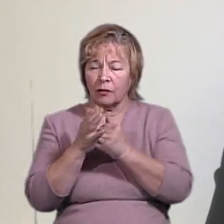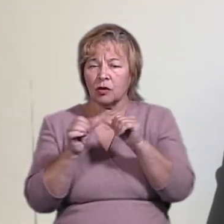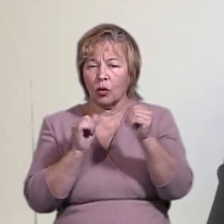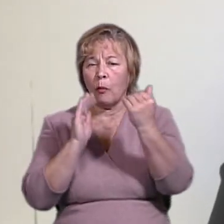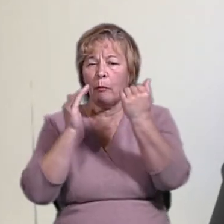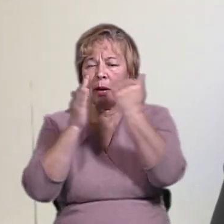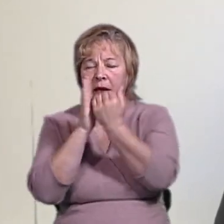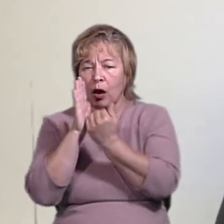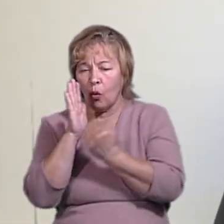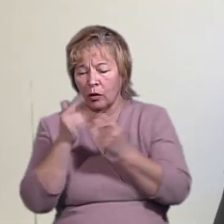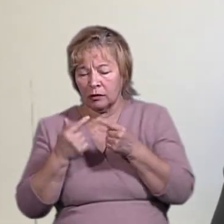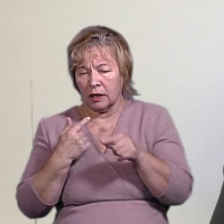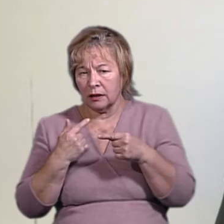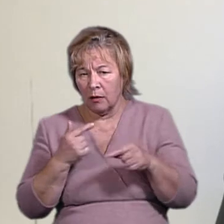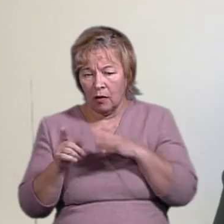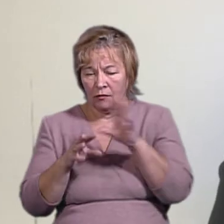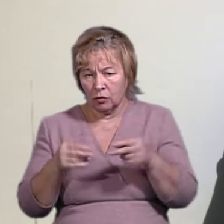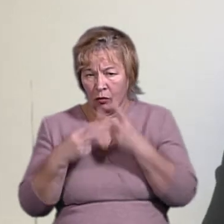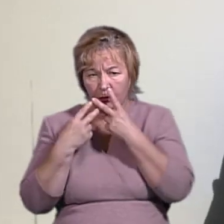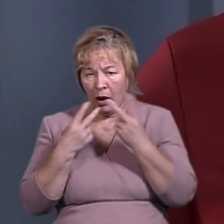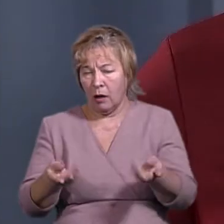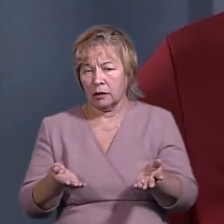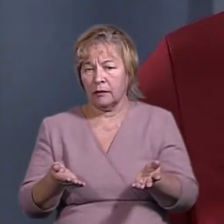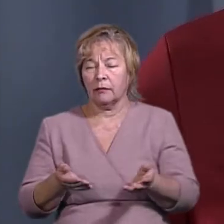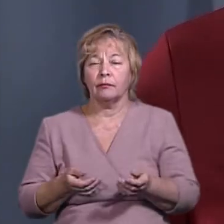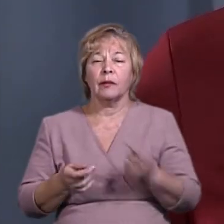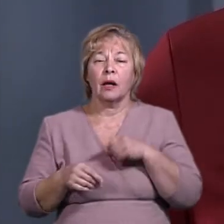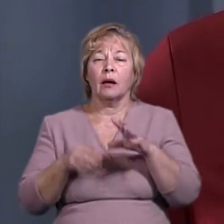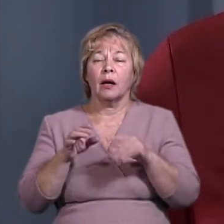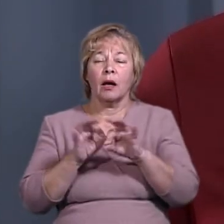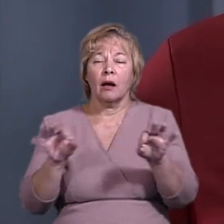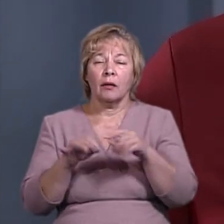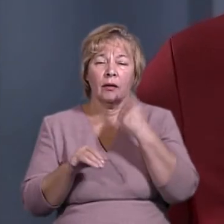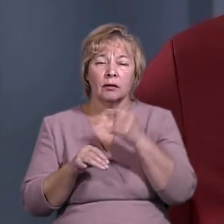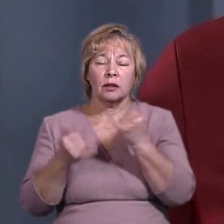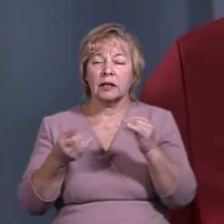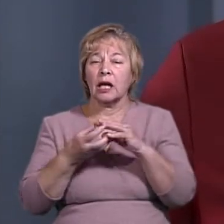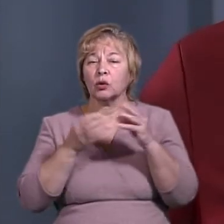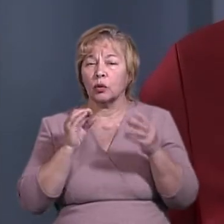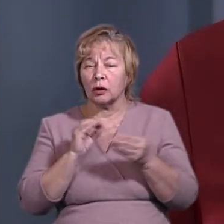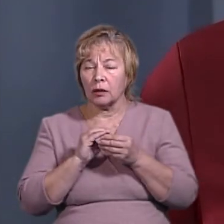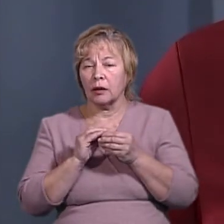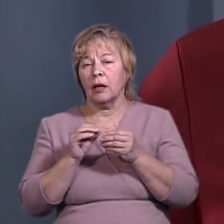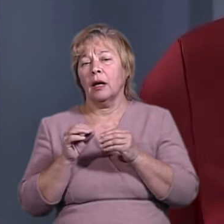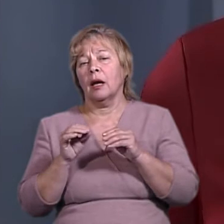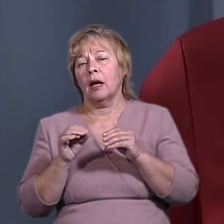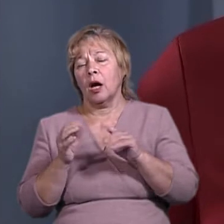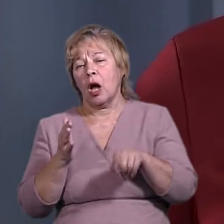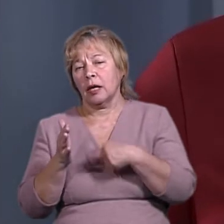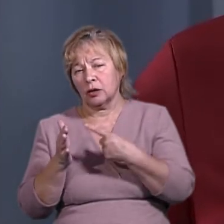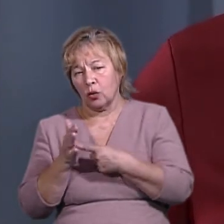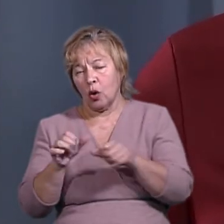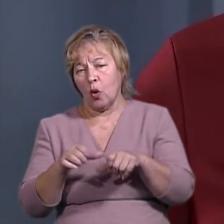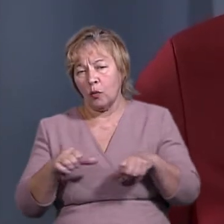протоколів з розбіжностями. Я нагадаю нашим глядачам, що за результатами оприлюдненим міської територіальної виборчої